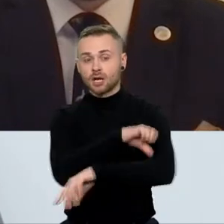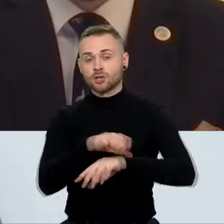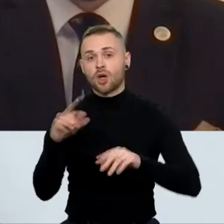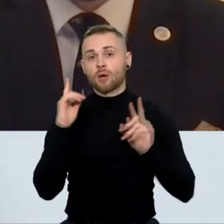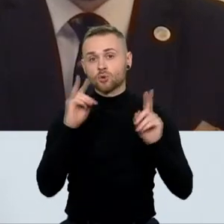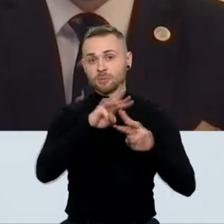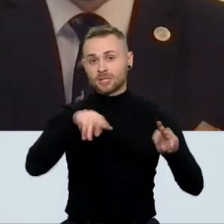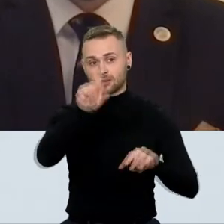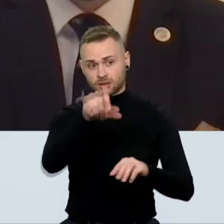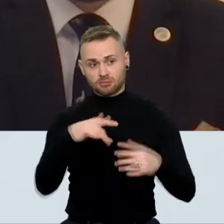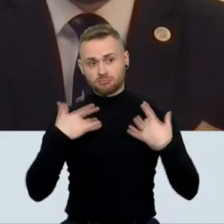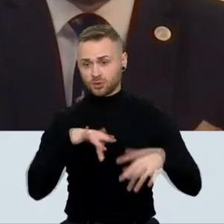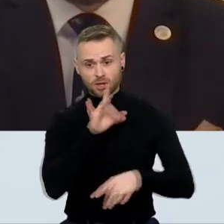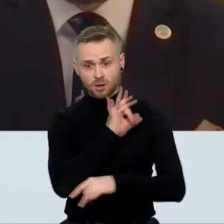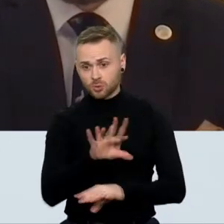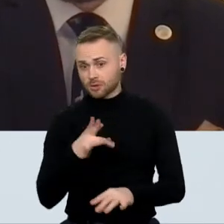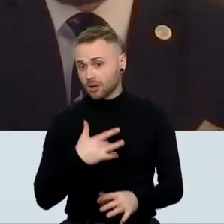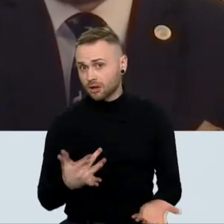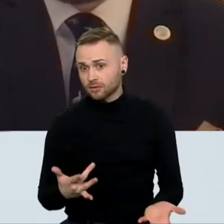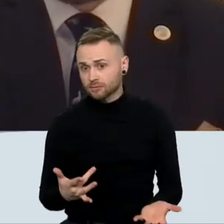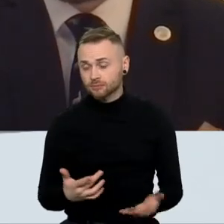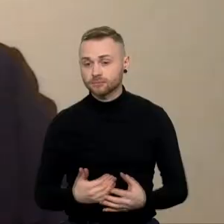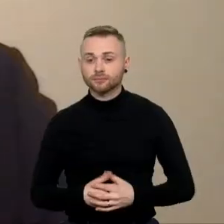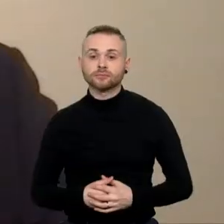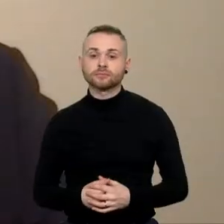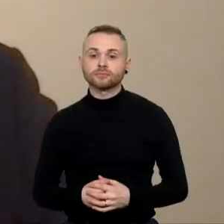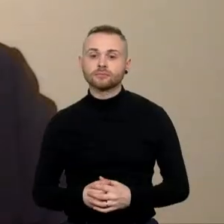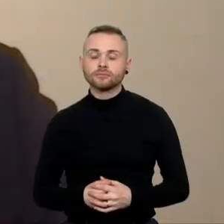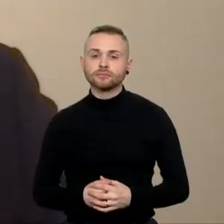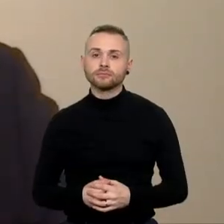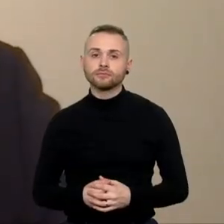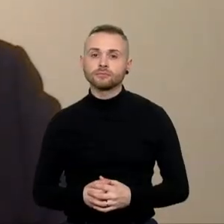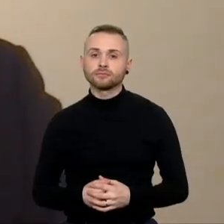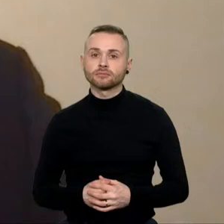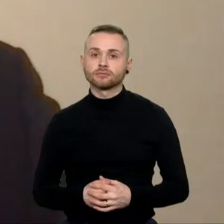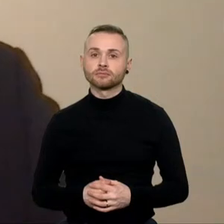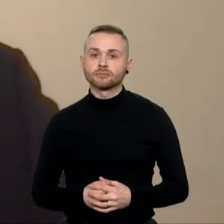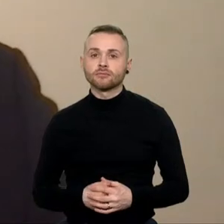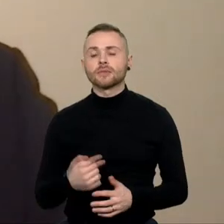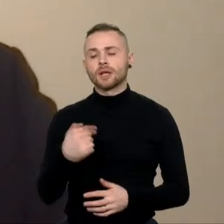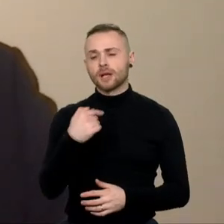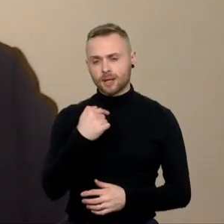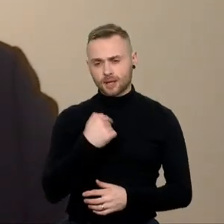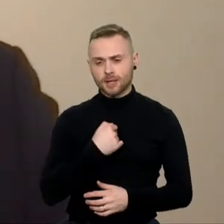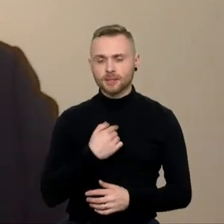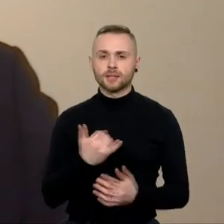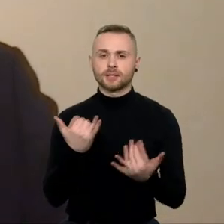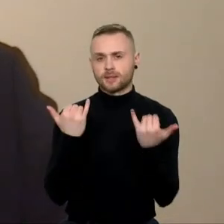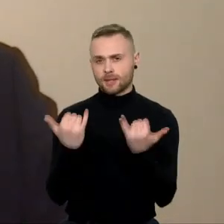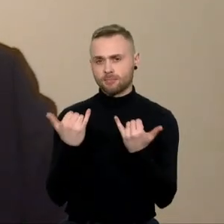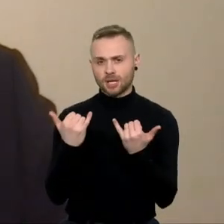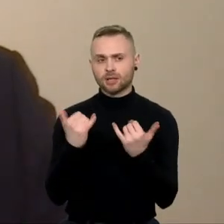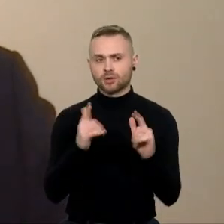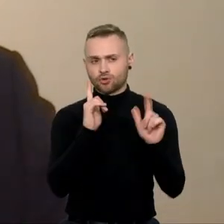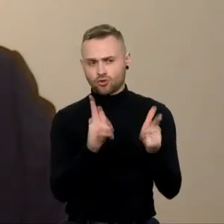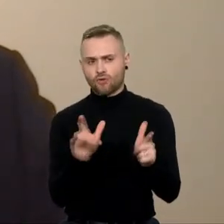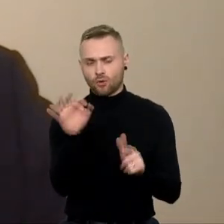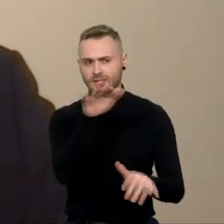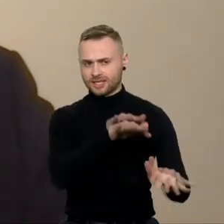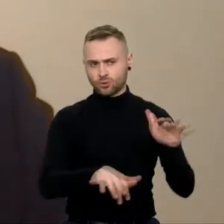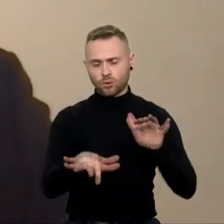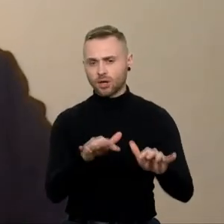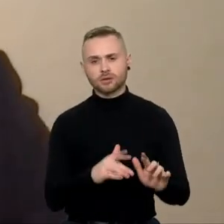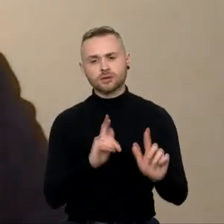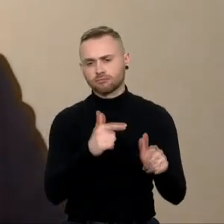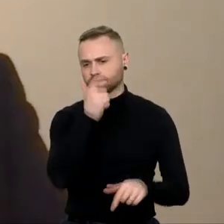neatsistatydins? Na, šiuo atveju aš esu linkęs svertinti situaciją šiek tiek rimčiau. Tuo labiau, kad mes